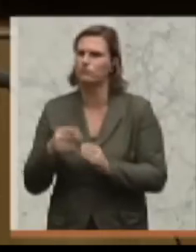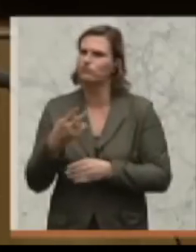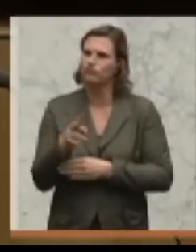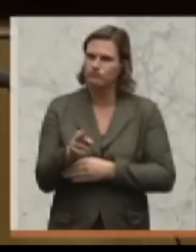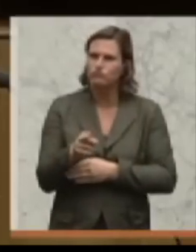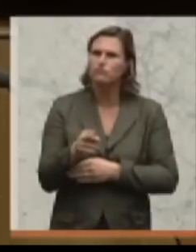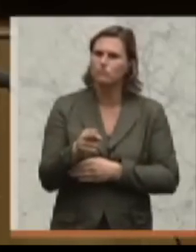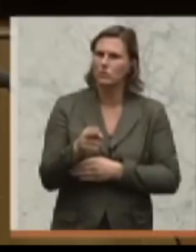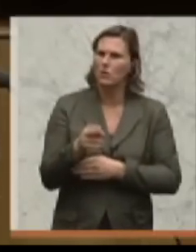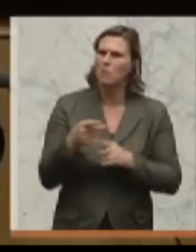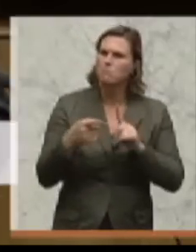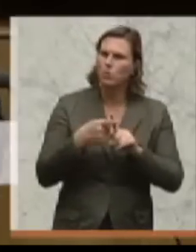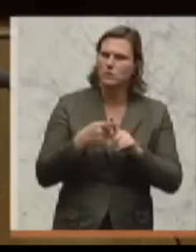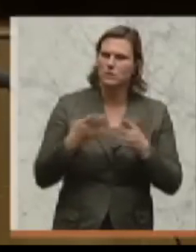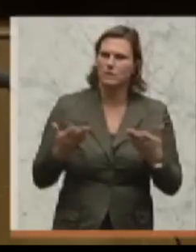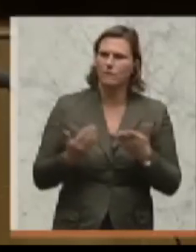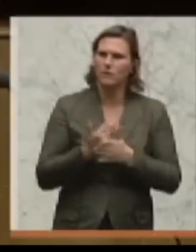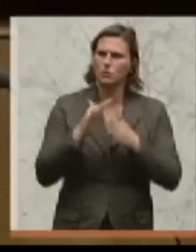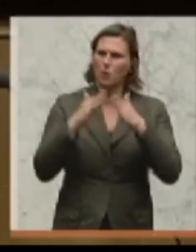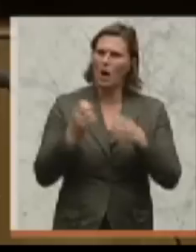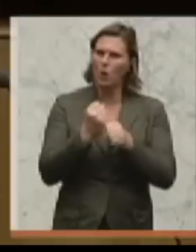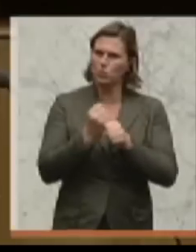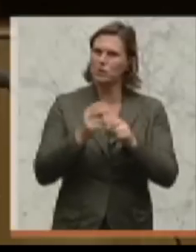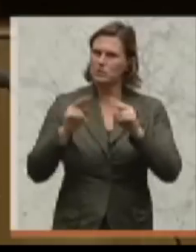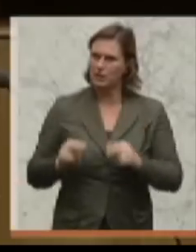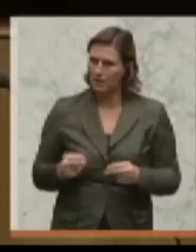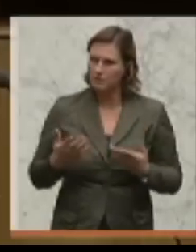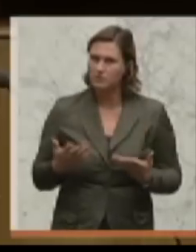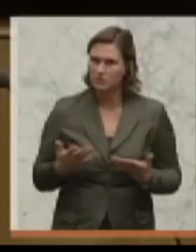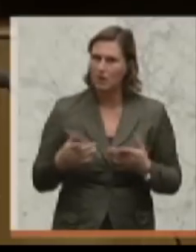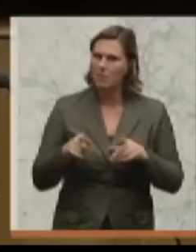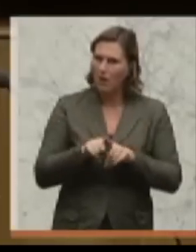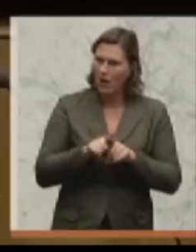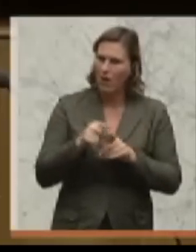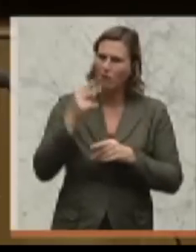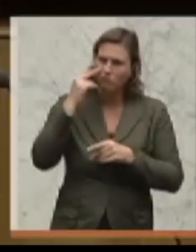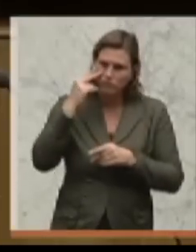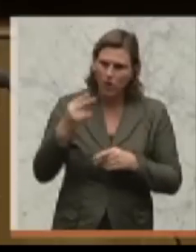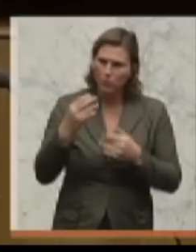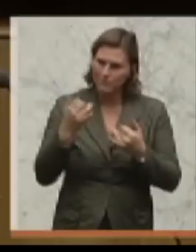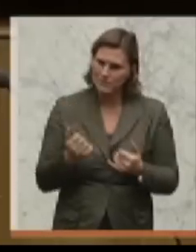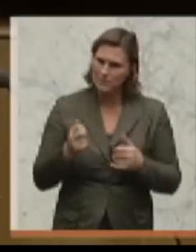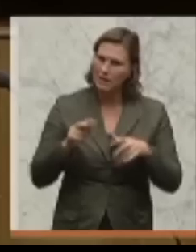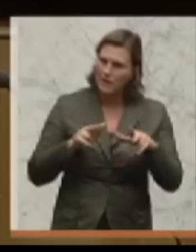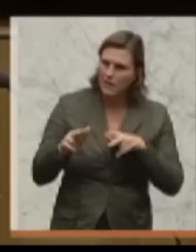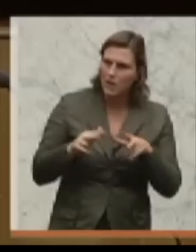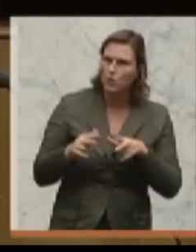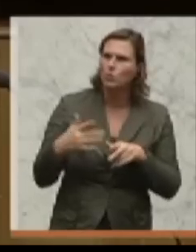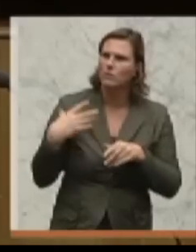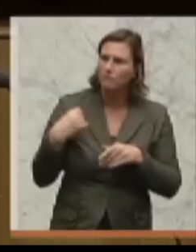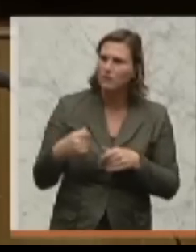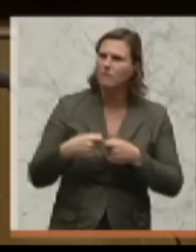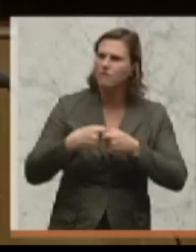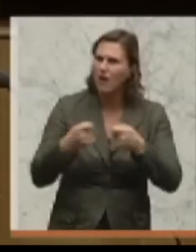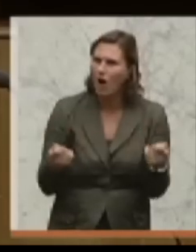positiv, aber es ist bezeichnend für die Arbeit dieser Regierung, dass Sie hier, dass wir das Ihren Erfolg verkaufen wollen. In erster Linie